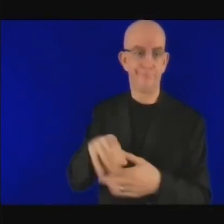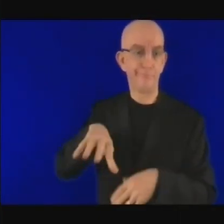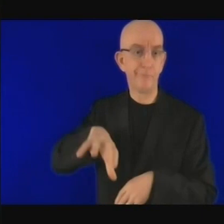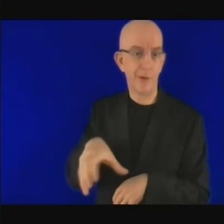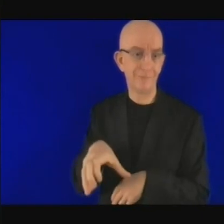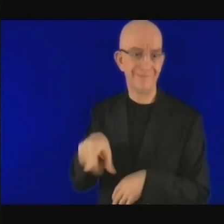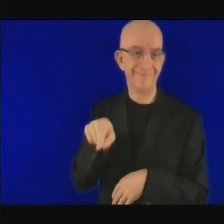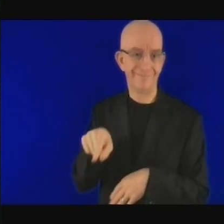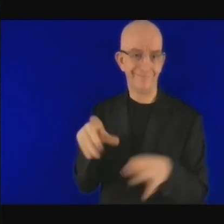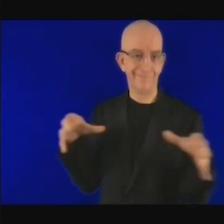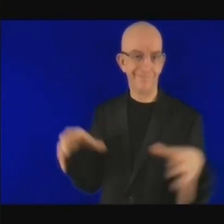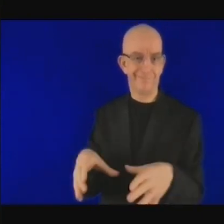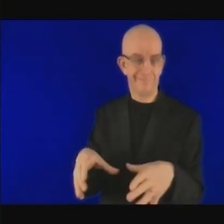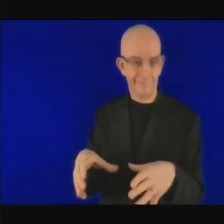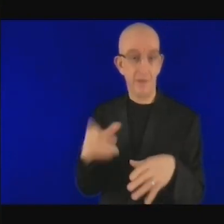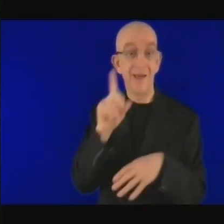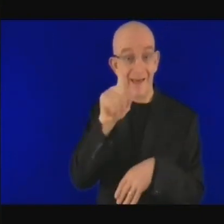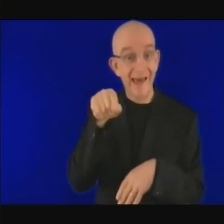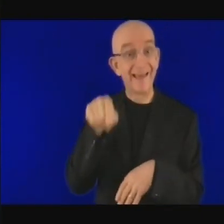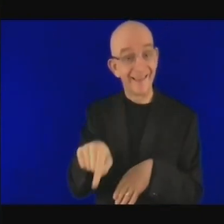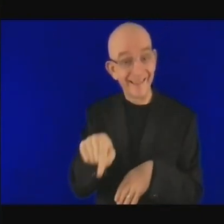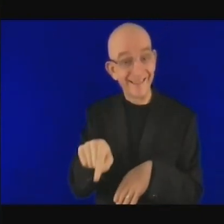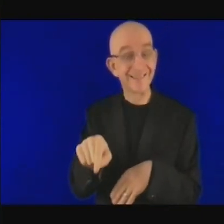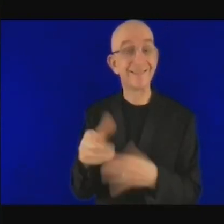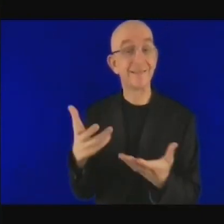Il est très difficile de